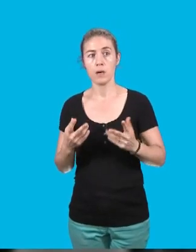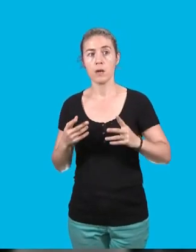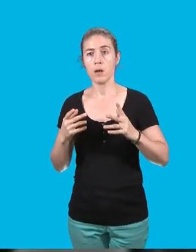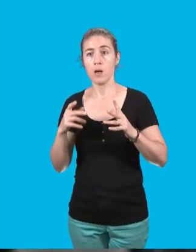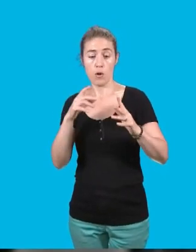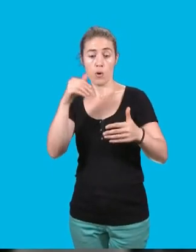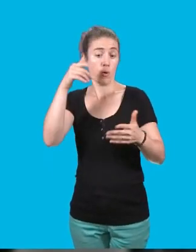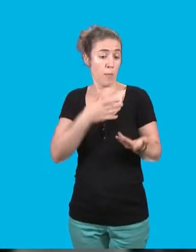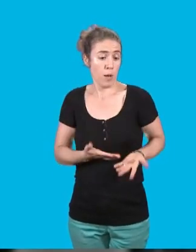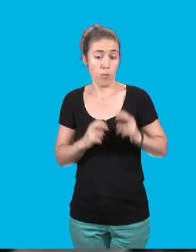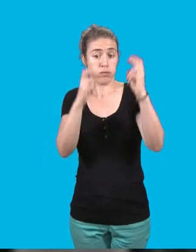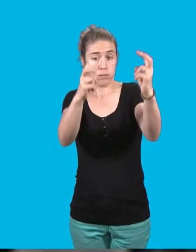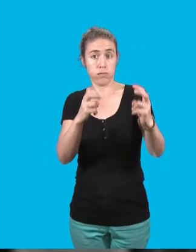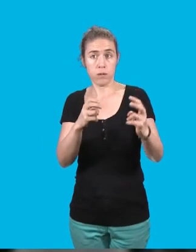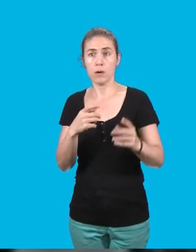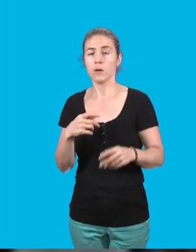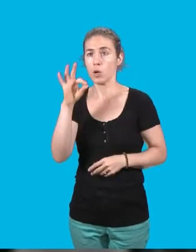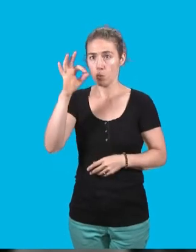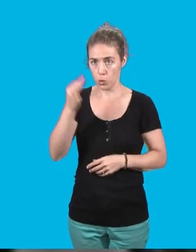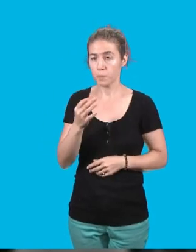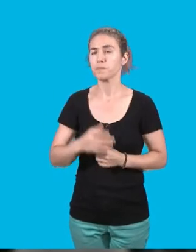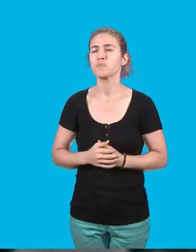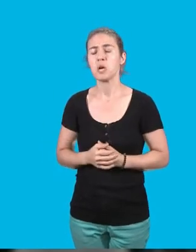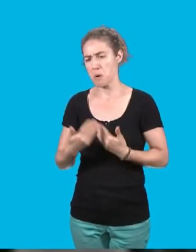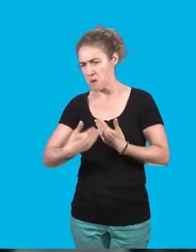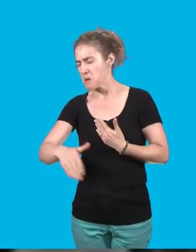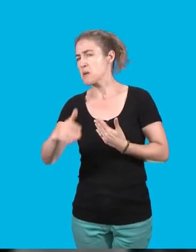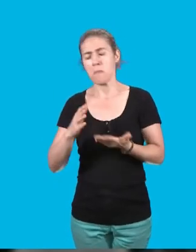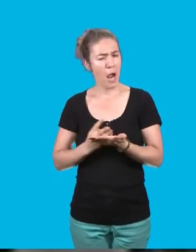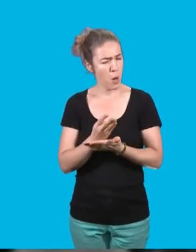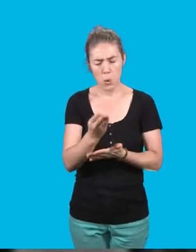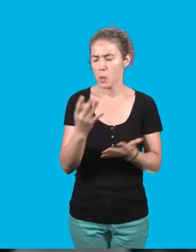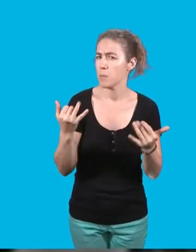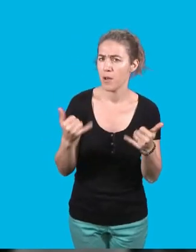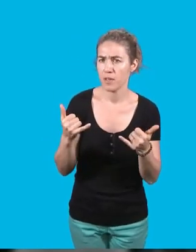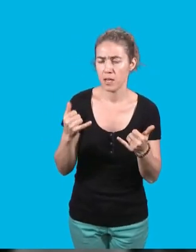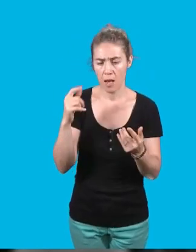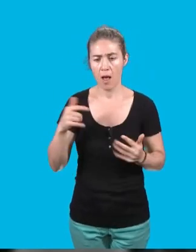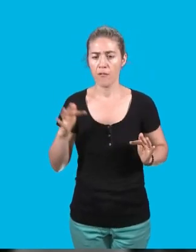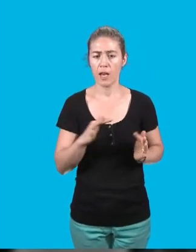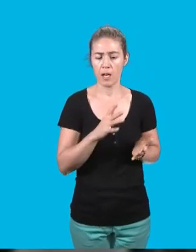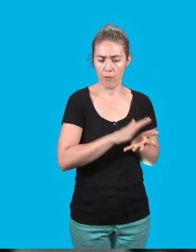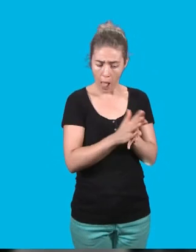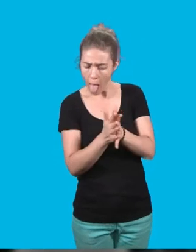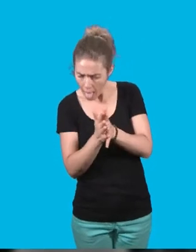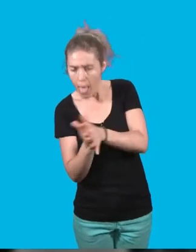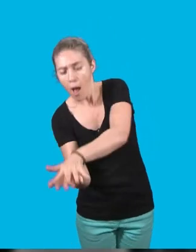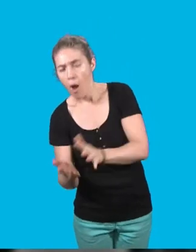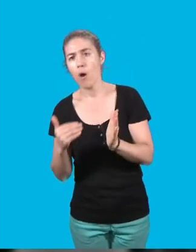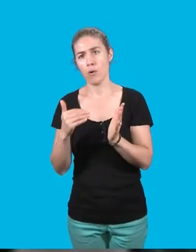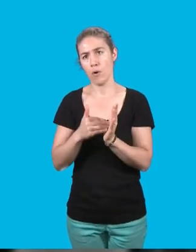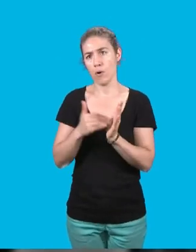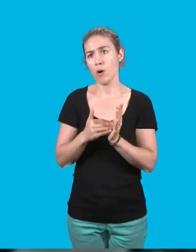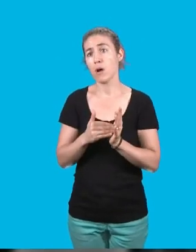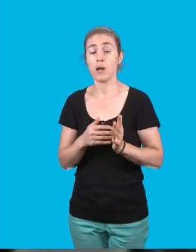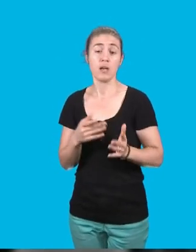consommée. Mais beaucoup reste cependant encore à faire pour répondre à la bifurcation souhaitée, comme l'illustre la non-atteinte de